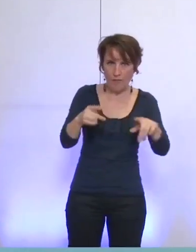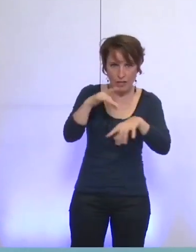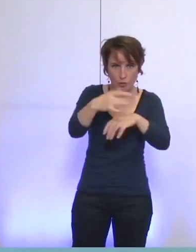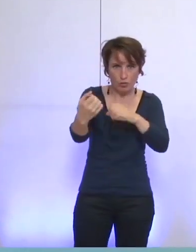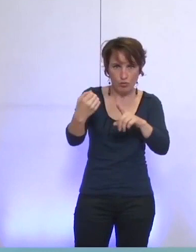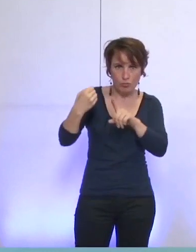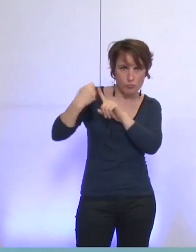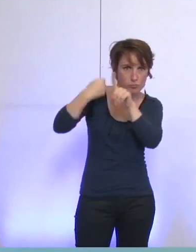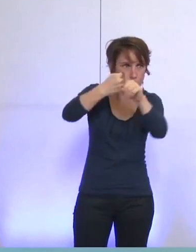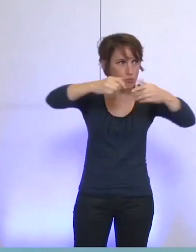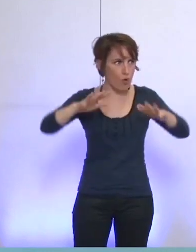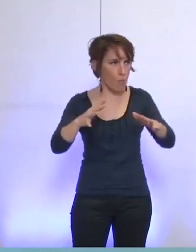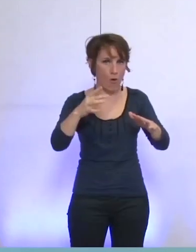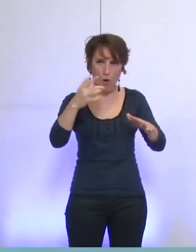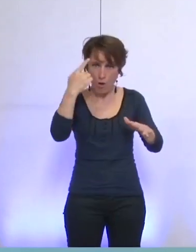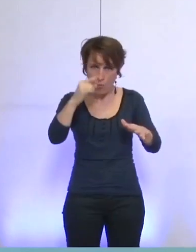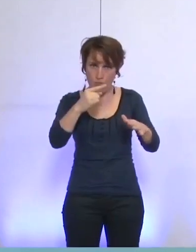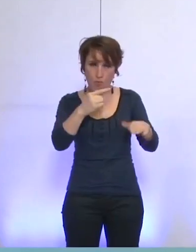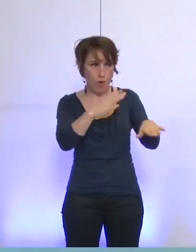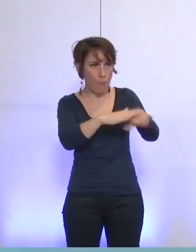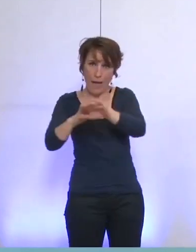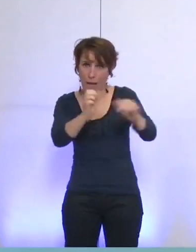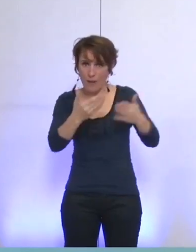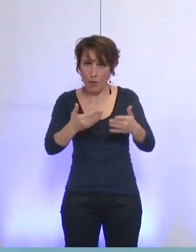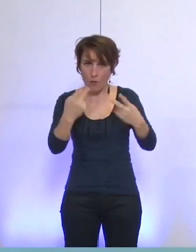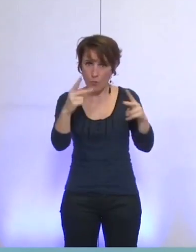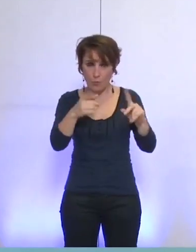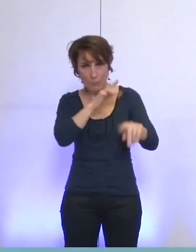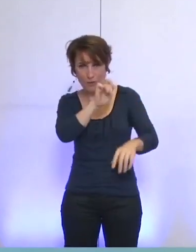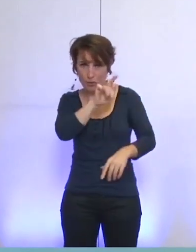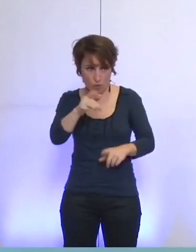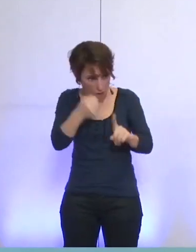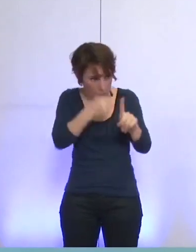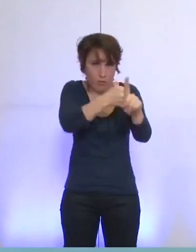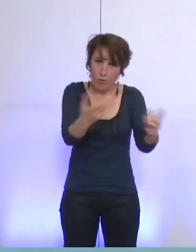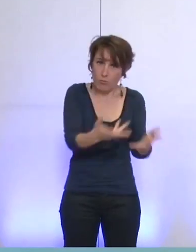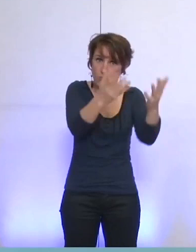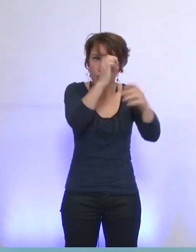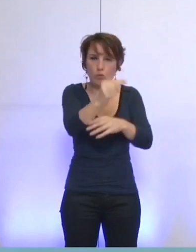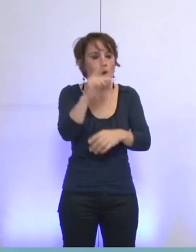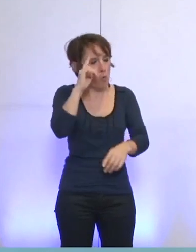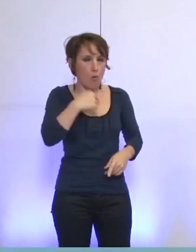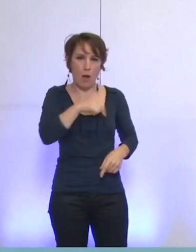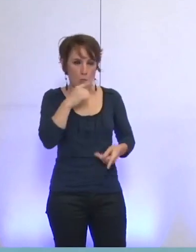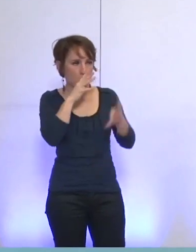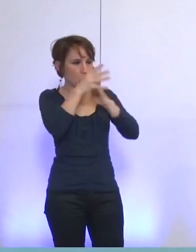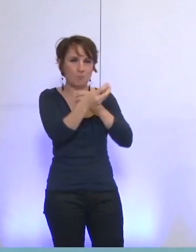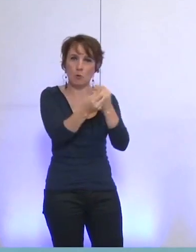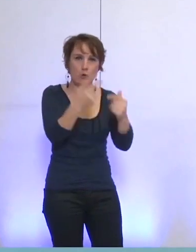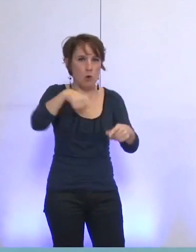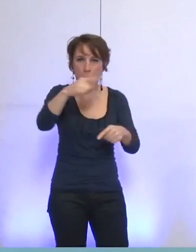mesure qui était possible dans le cadre d'un appel d'offres publiques sur la candidature de GEG. Parce qu'aujourd'hui, ce qu'on sent, c'est que vous êtes désengagés, ça a été dit,